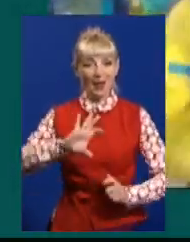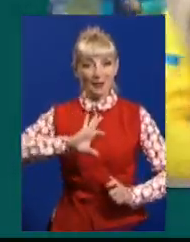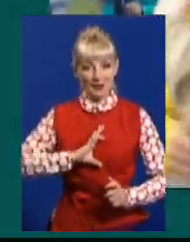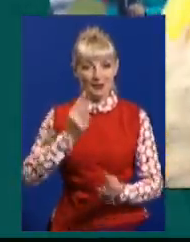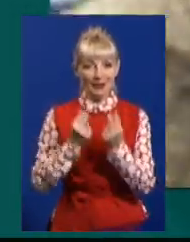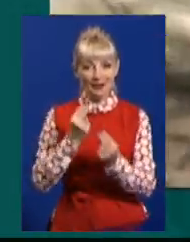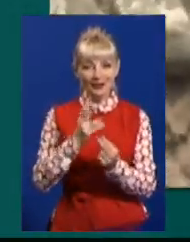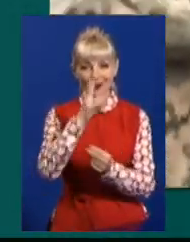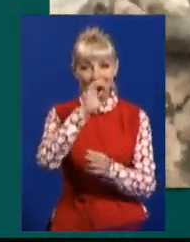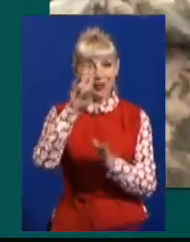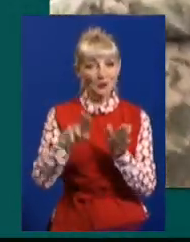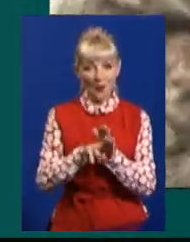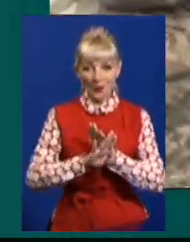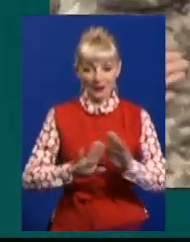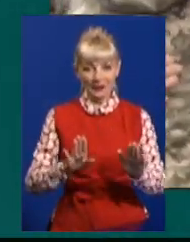Умельченка.